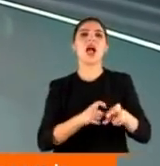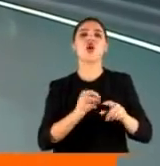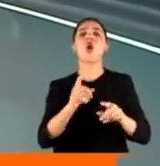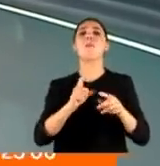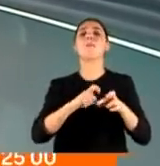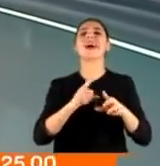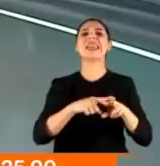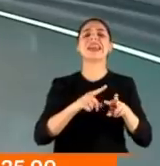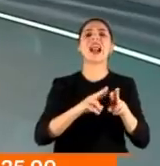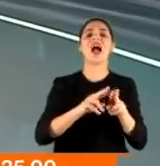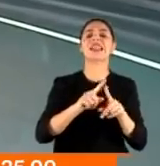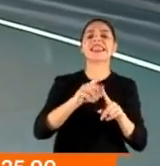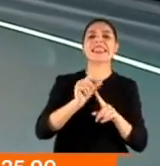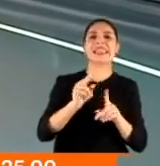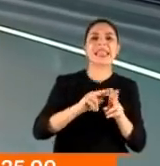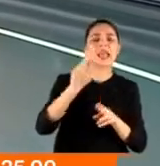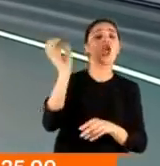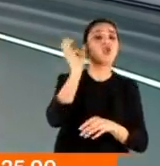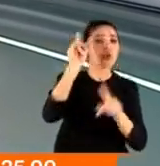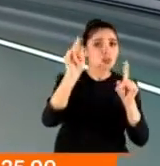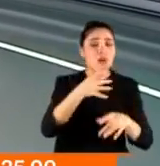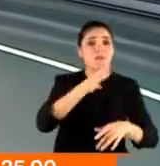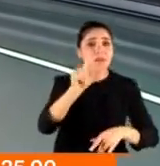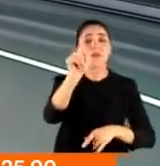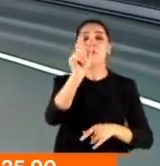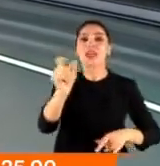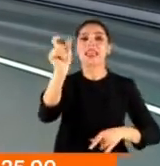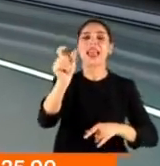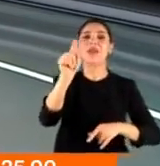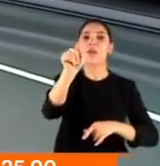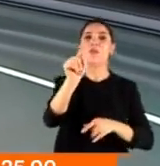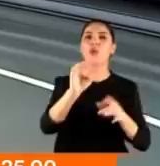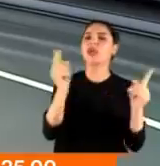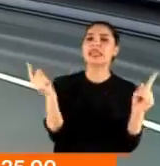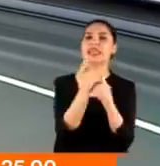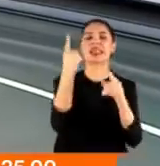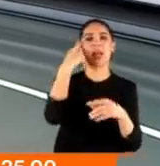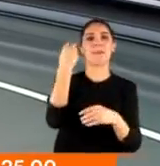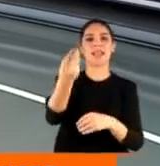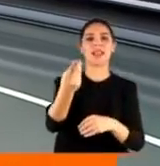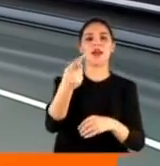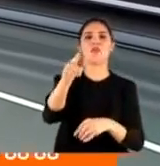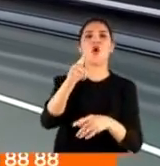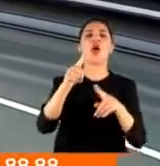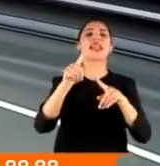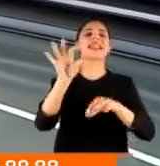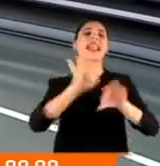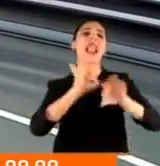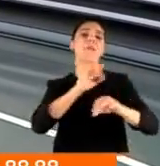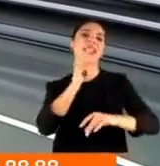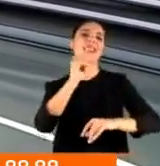Kayropraktik. Duydunuz mu bilmiyorum. Aşina olanlarınız vardır belki bu tanıma. Şöyle de bilebilirsiniz. Manuel terapi. Şöyle